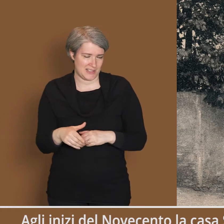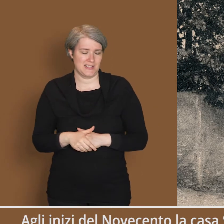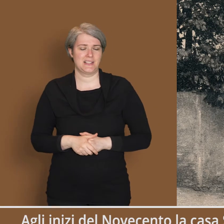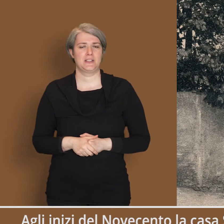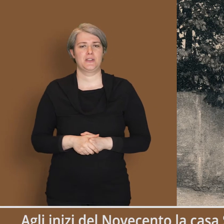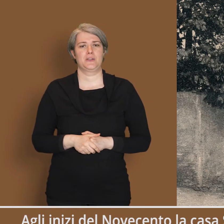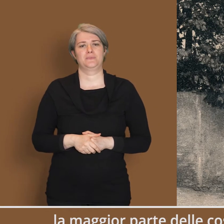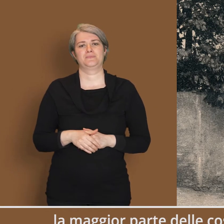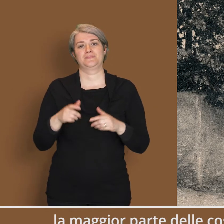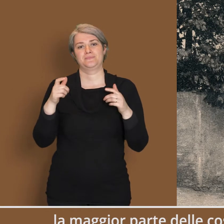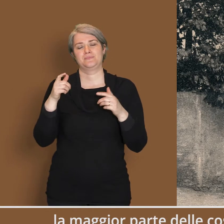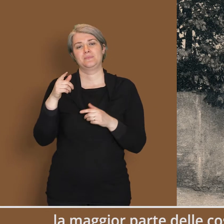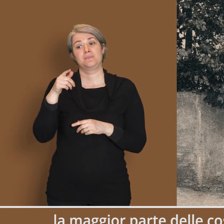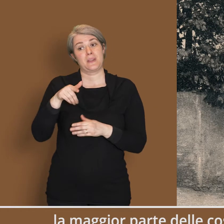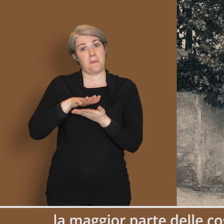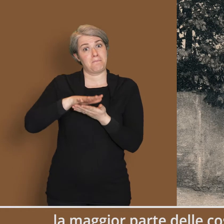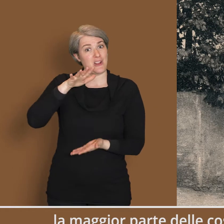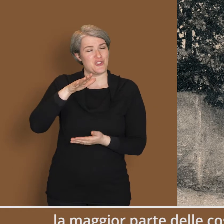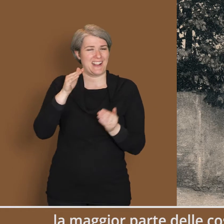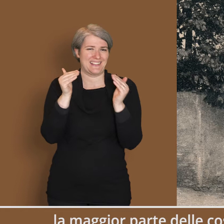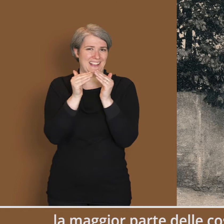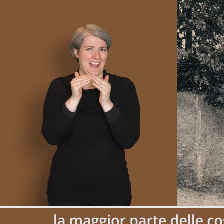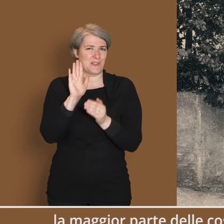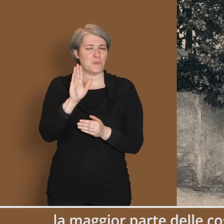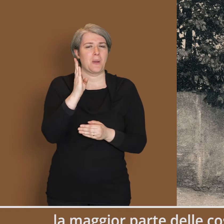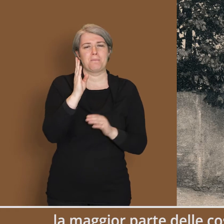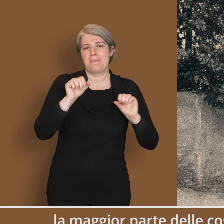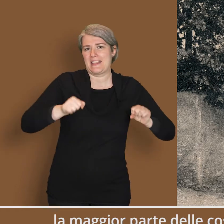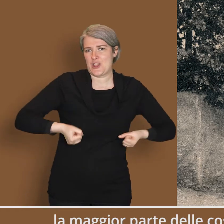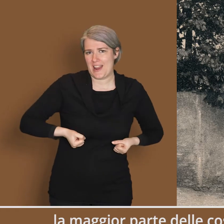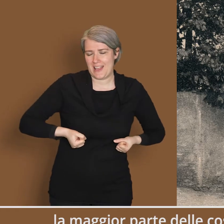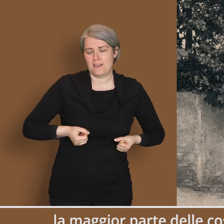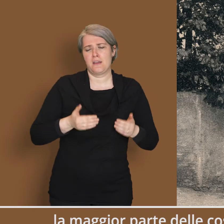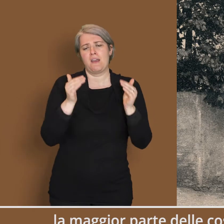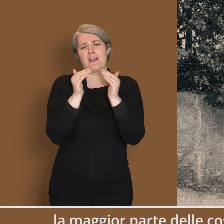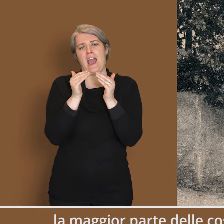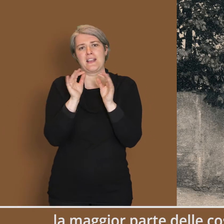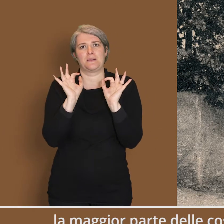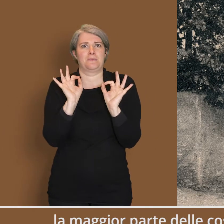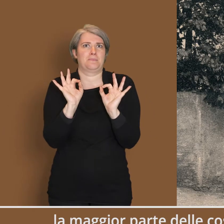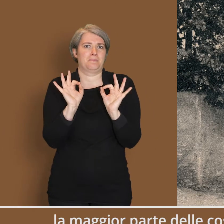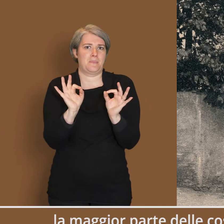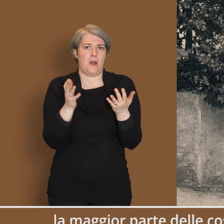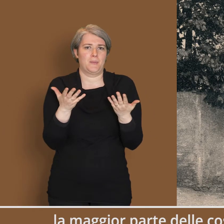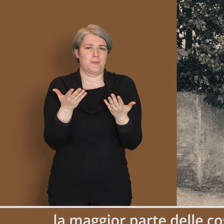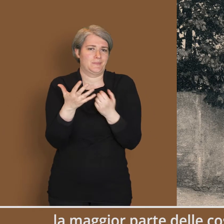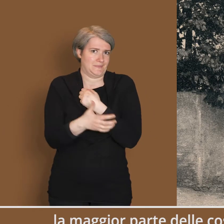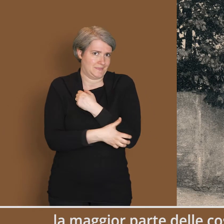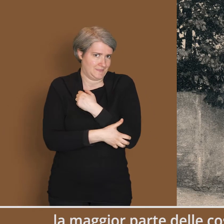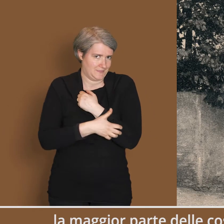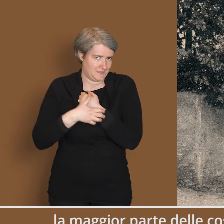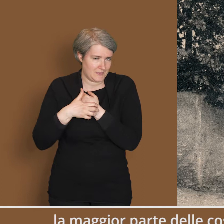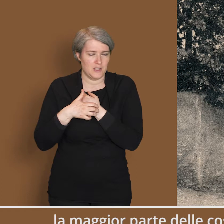Consiglio. La maggior parte delle costruzioni del borgo erano infatti case di Montanari, con la stalla e il fienile.